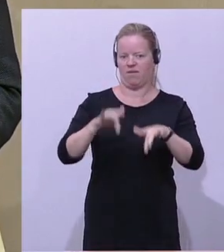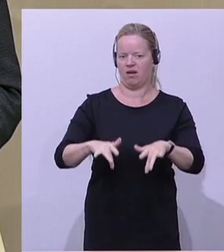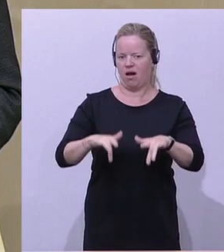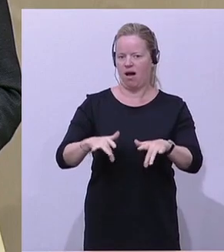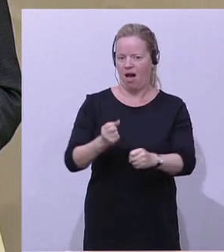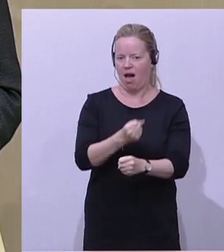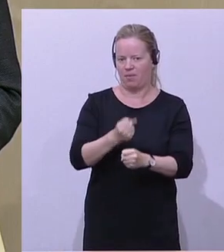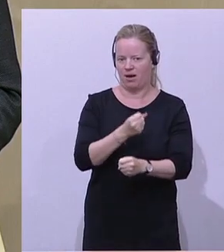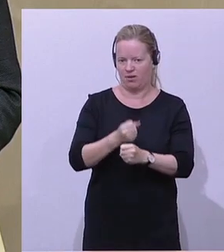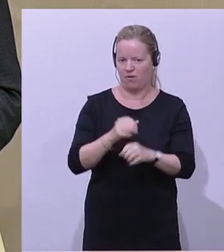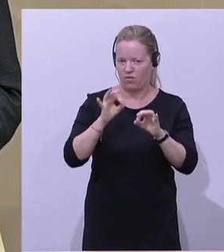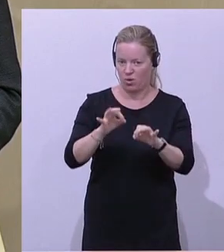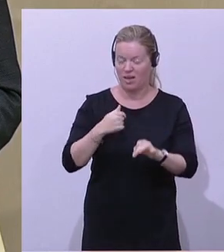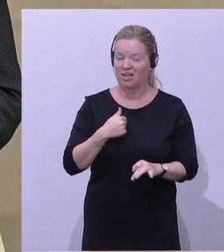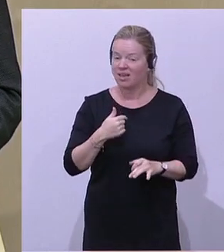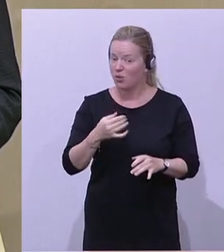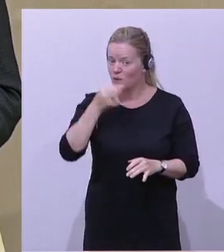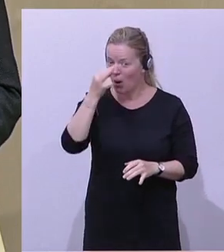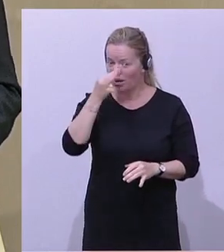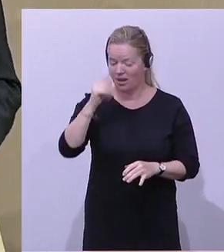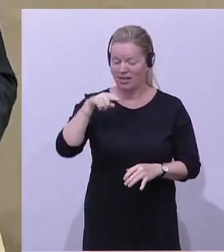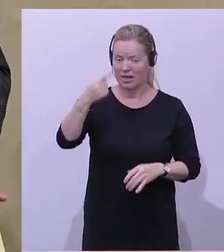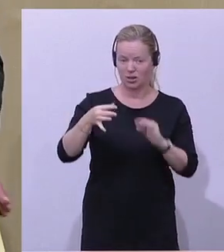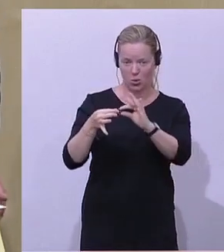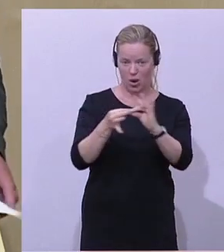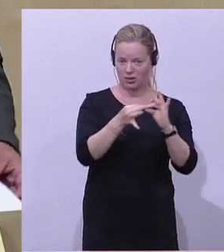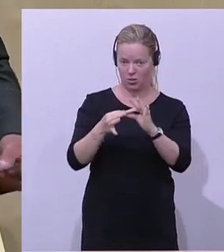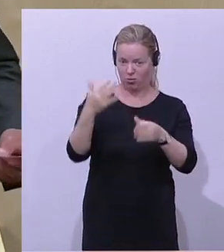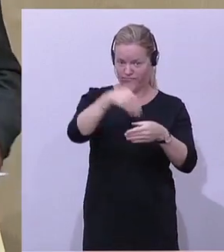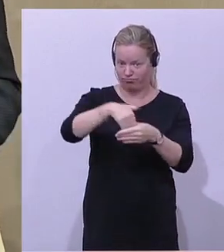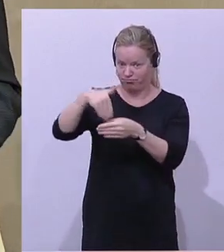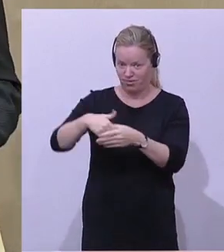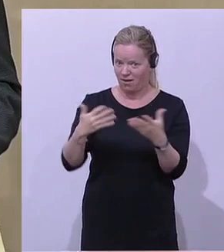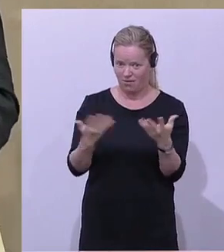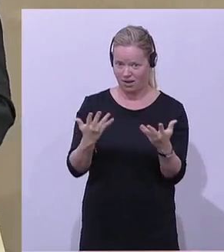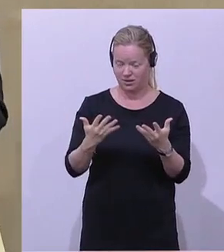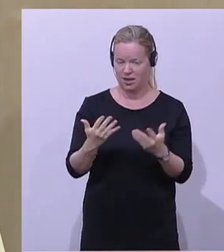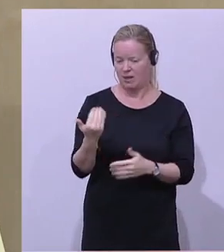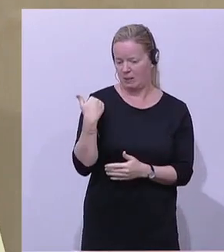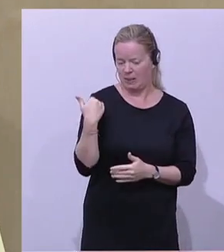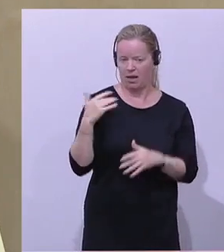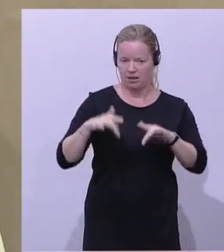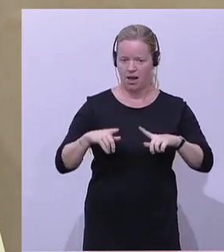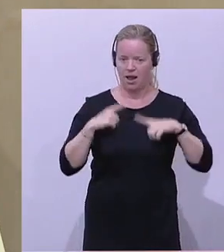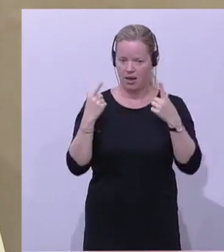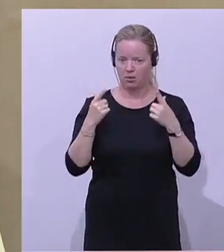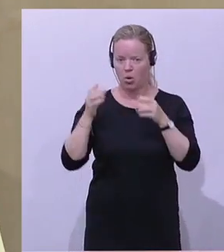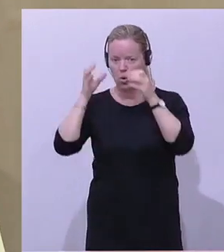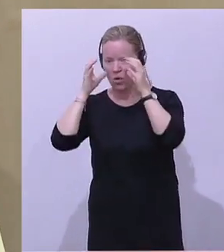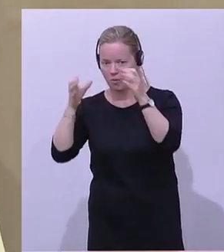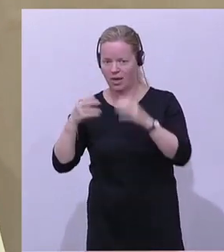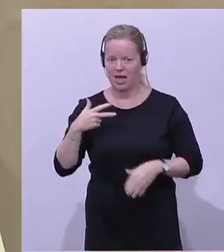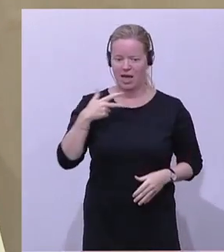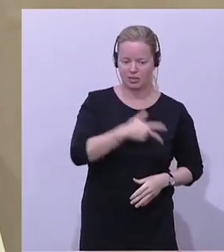Ganz neugierig bin ich, wie die nächste Koalition ausschauen wird. Wir haben es gerade wieder erlebt, wie gut ÖVP und